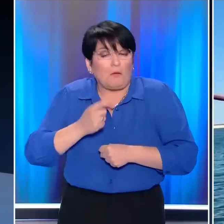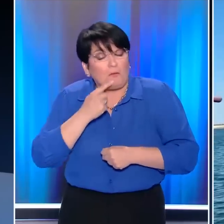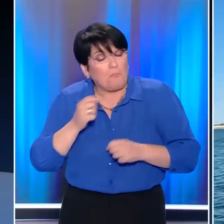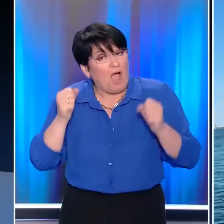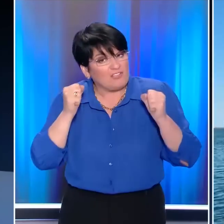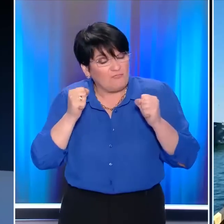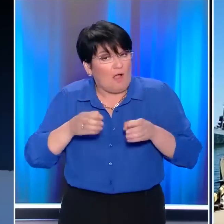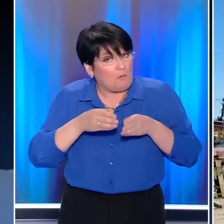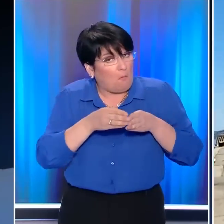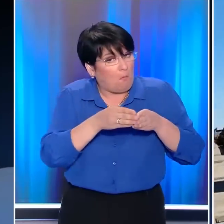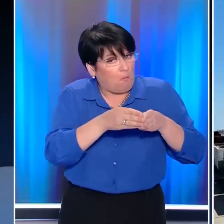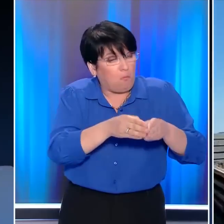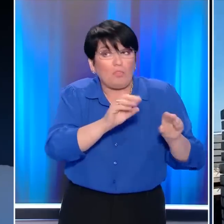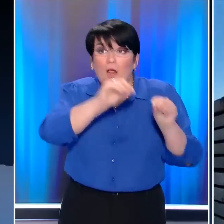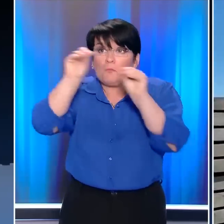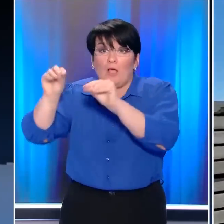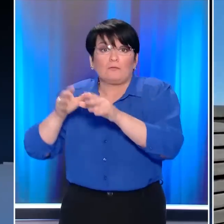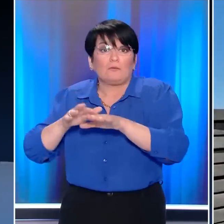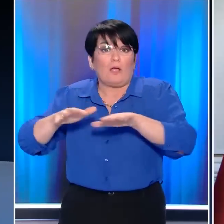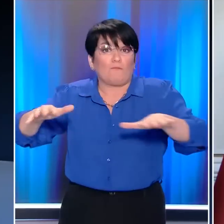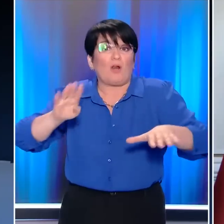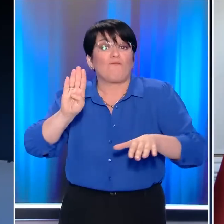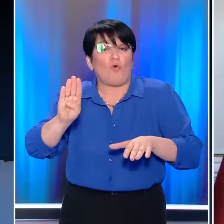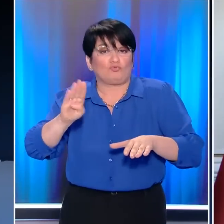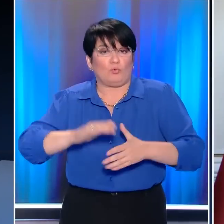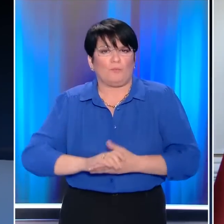ασφάλεια των πλοίων που θέλουν να μετακινηθούν προς το Βόσπορο.